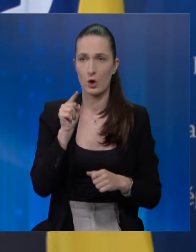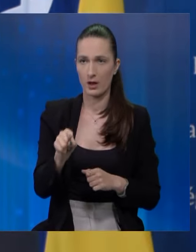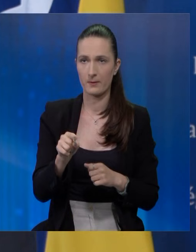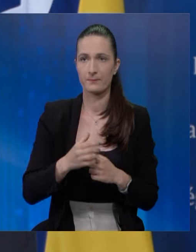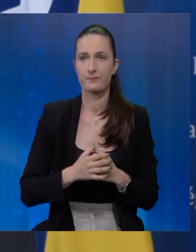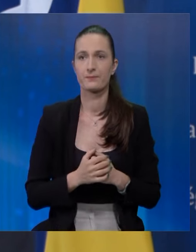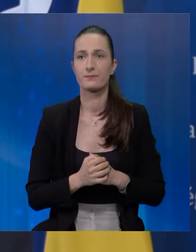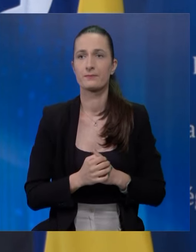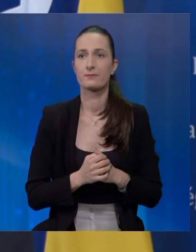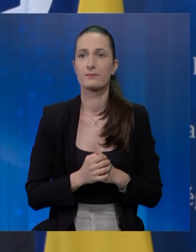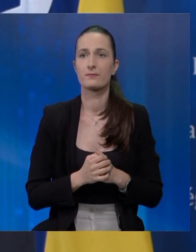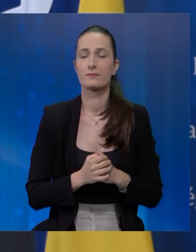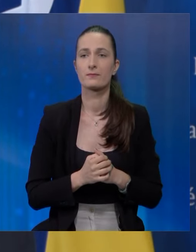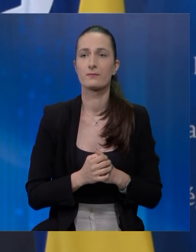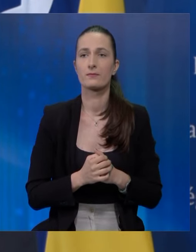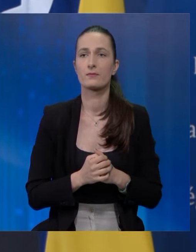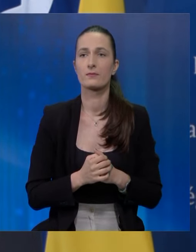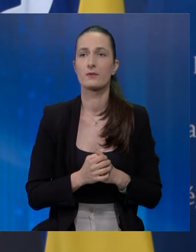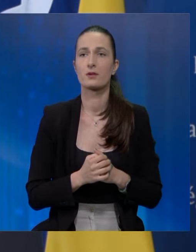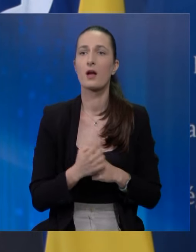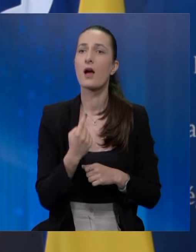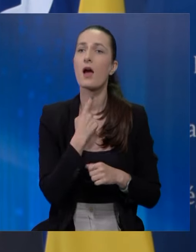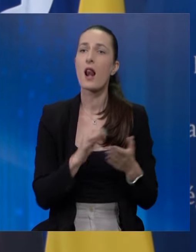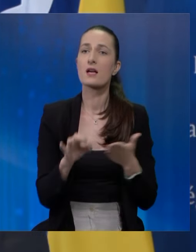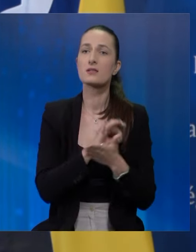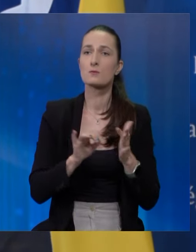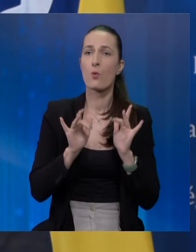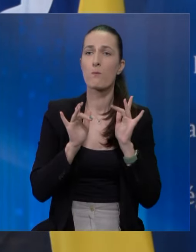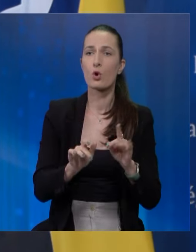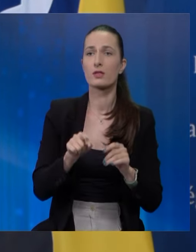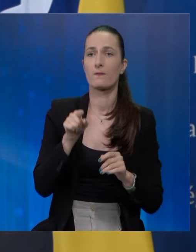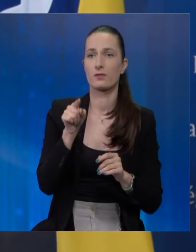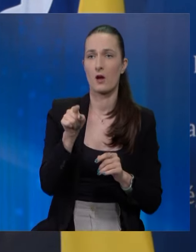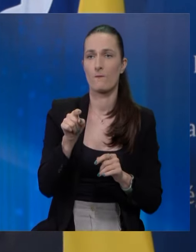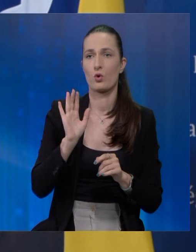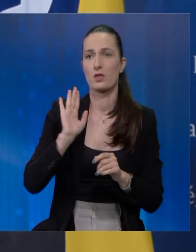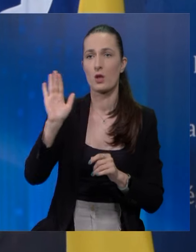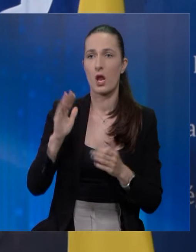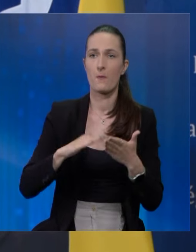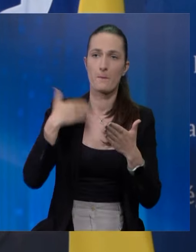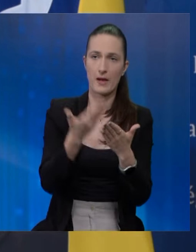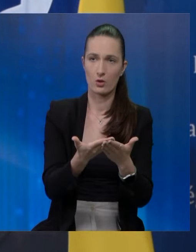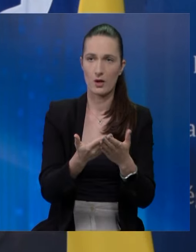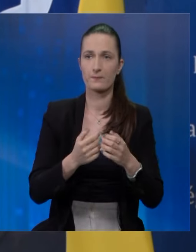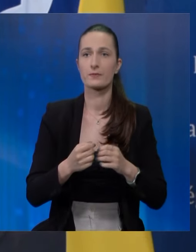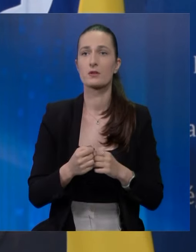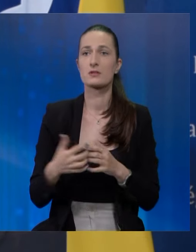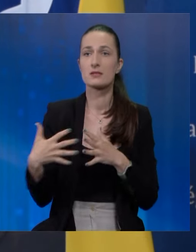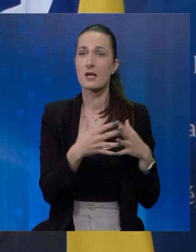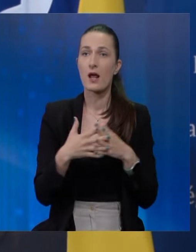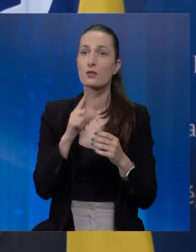Srpske, želim da kažem da mi to danas nismo dozvolili. Glasali smo protiv takvog njegovog prijedloga.